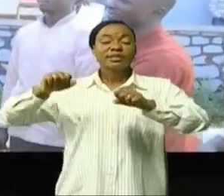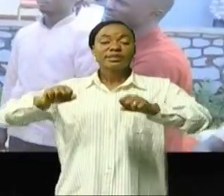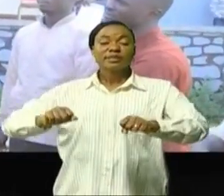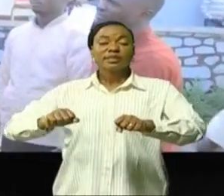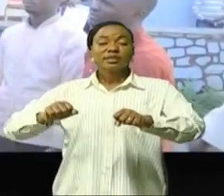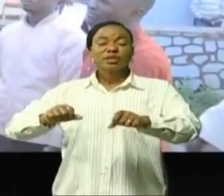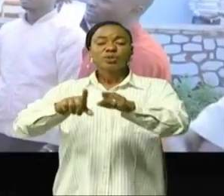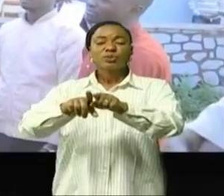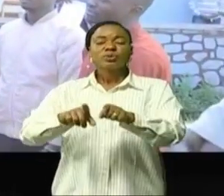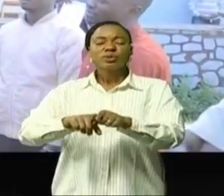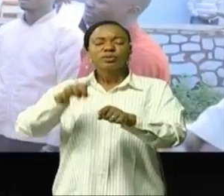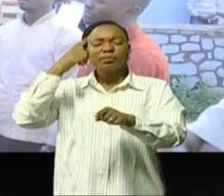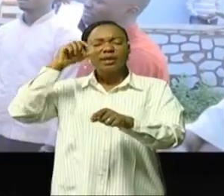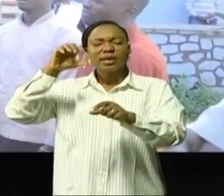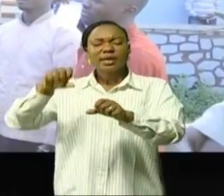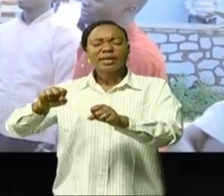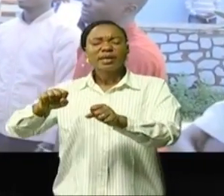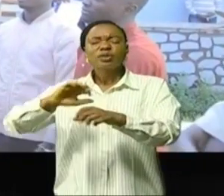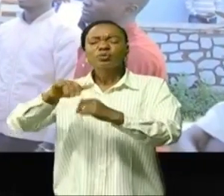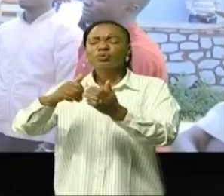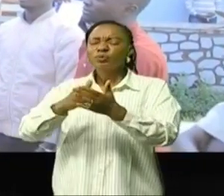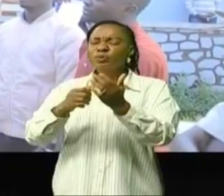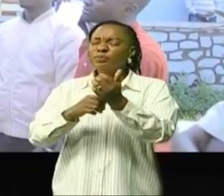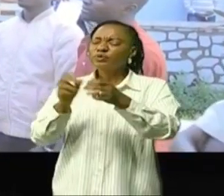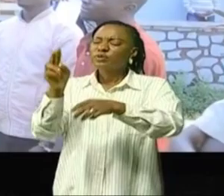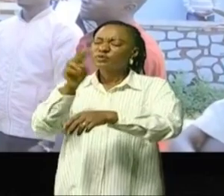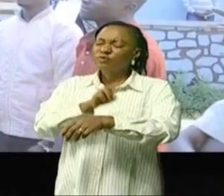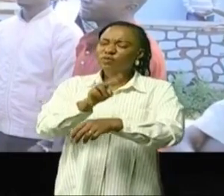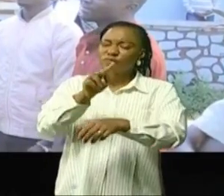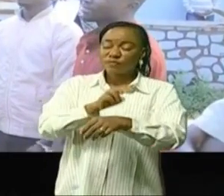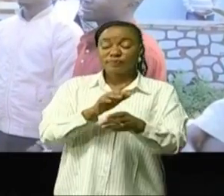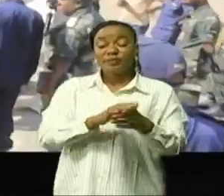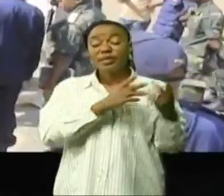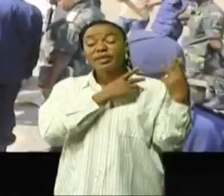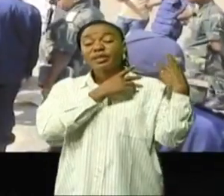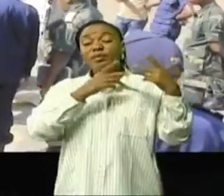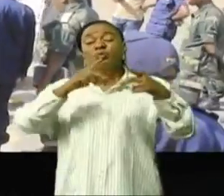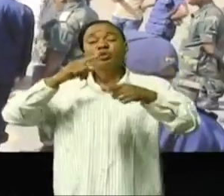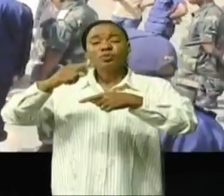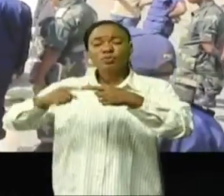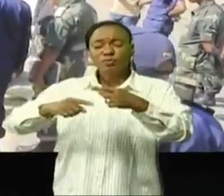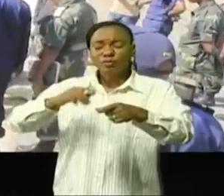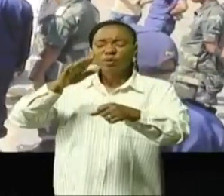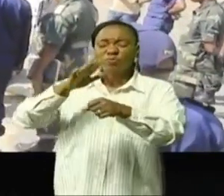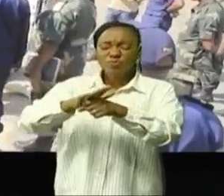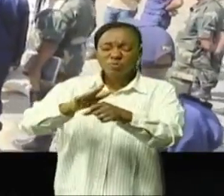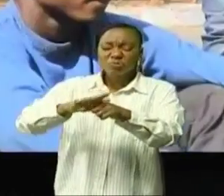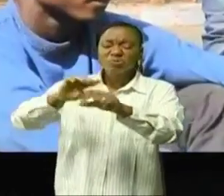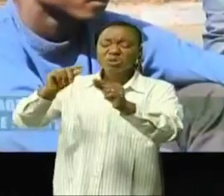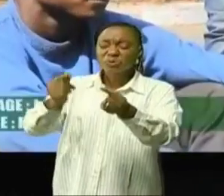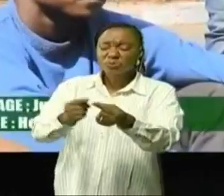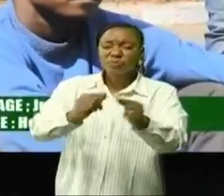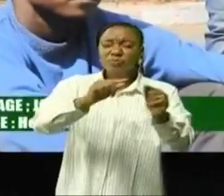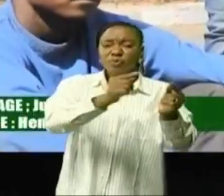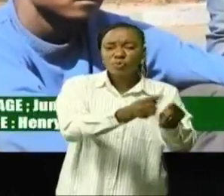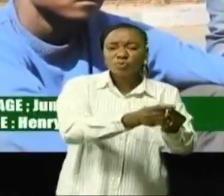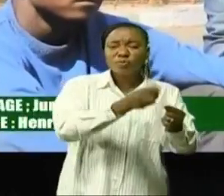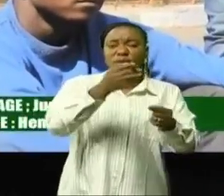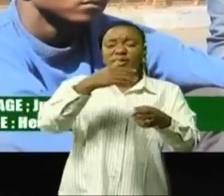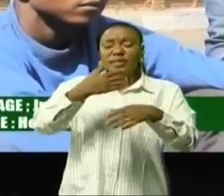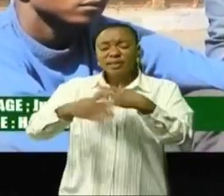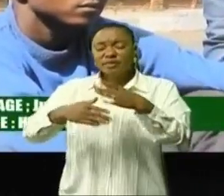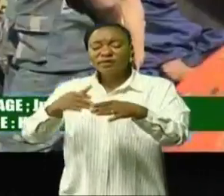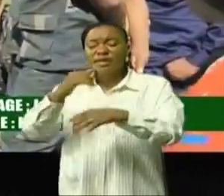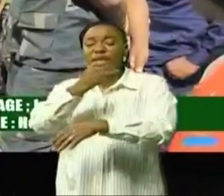auteurs de violences en Litori. Depuis le début de ces régimes spéciaux, de nombreux réseaux criminels opérant en Litori ont